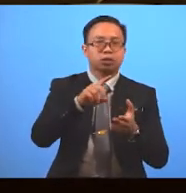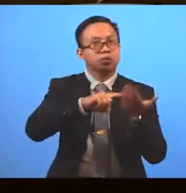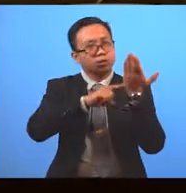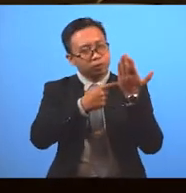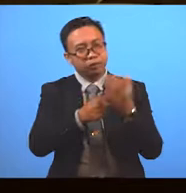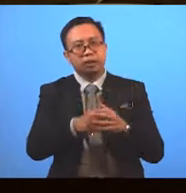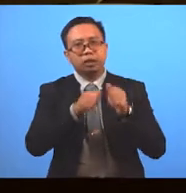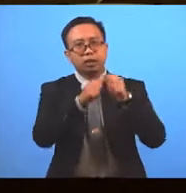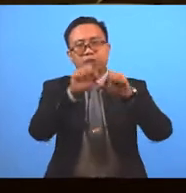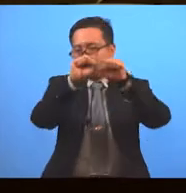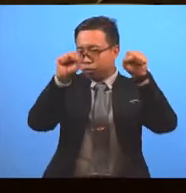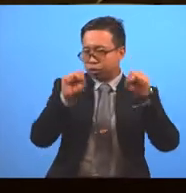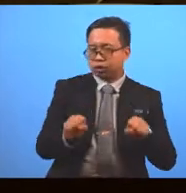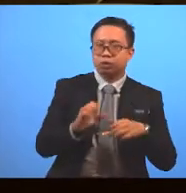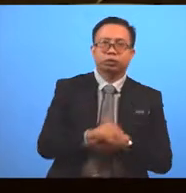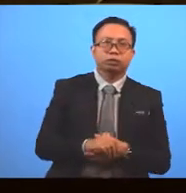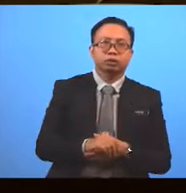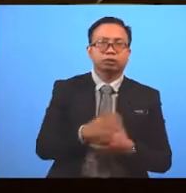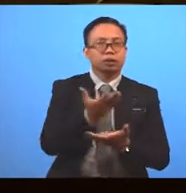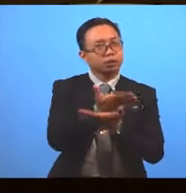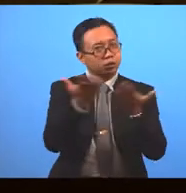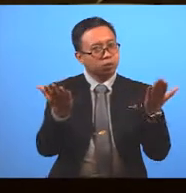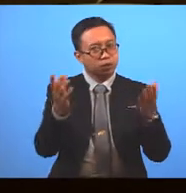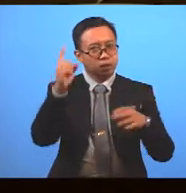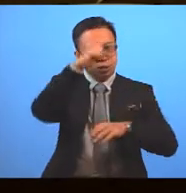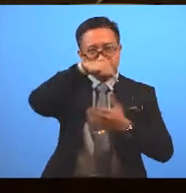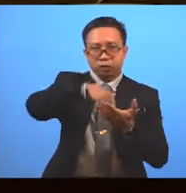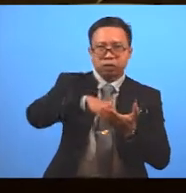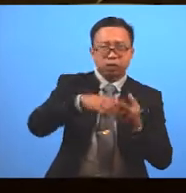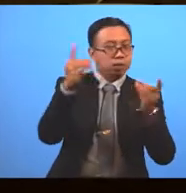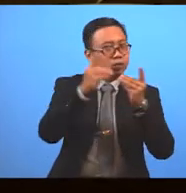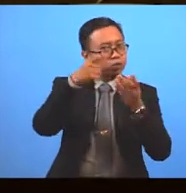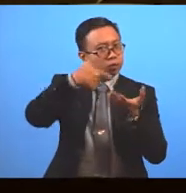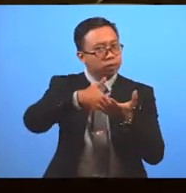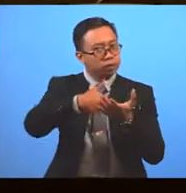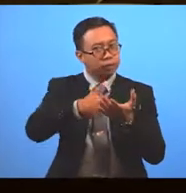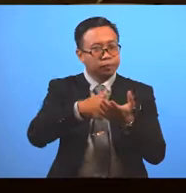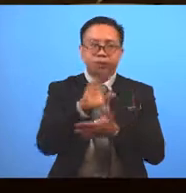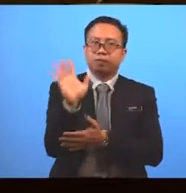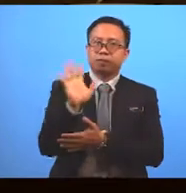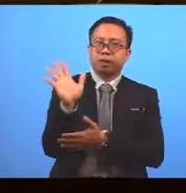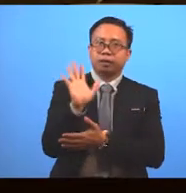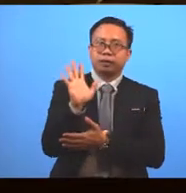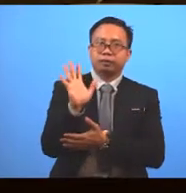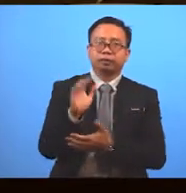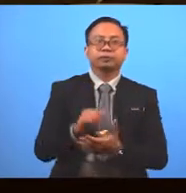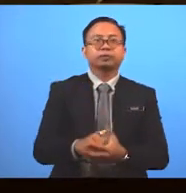Followed Structure That's all From me today See you next time Bye